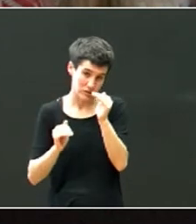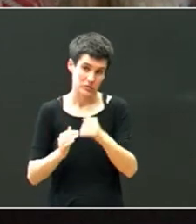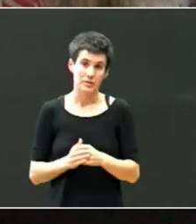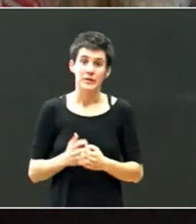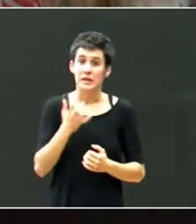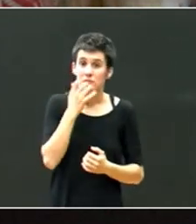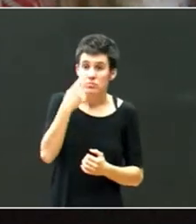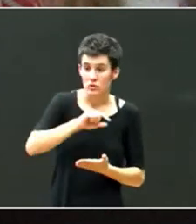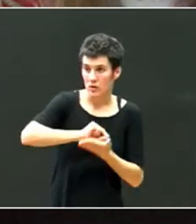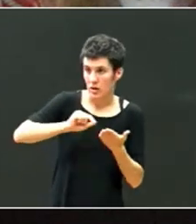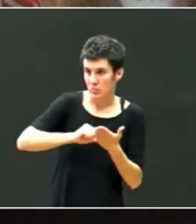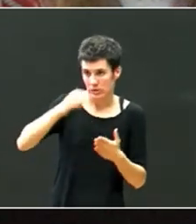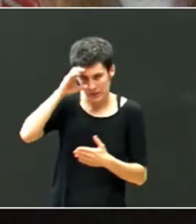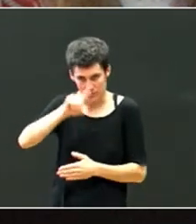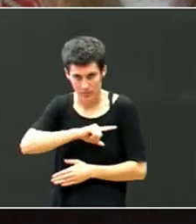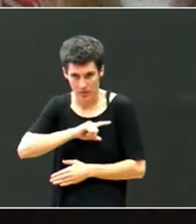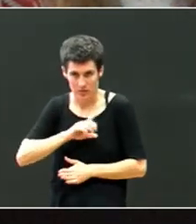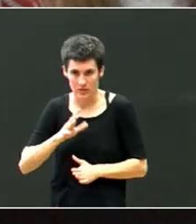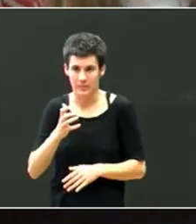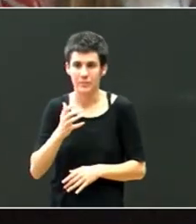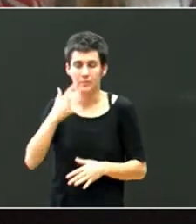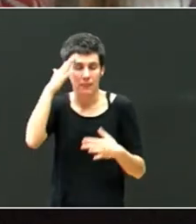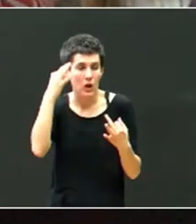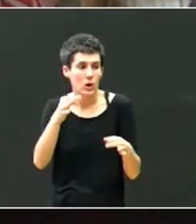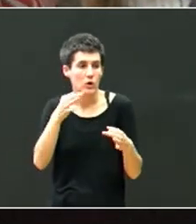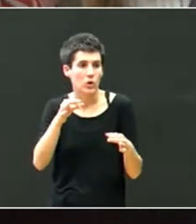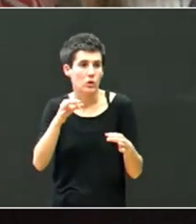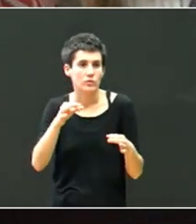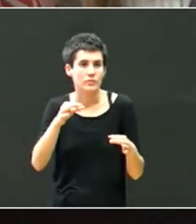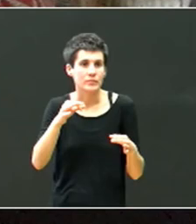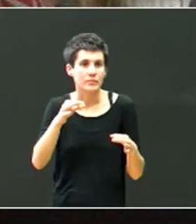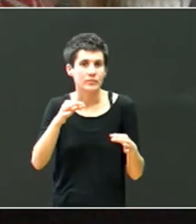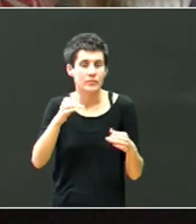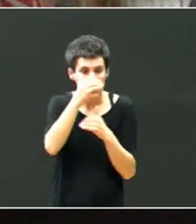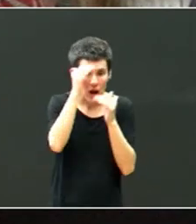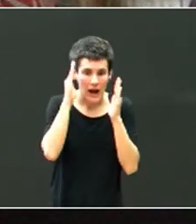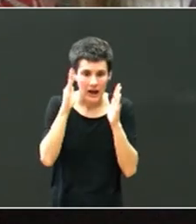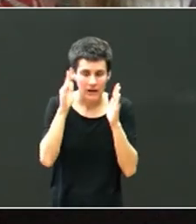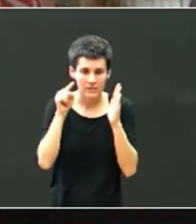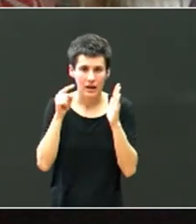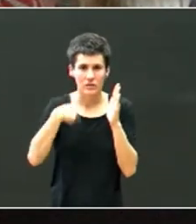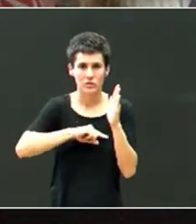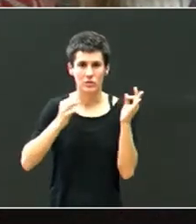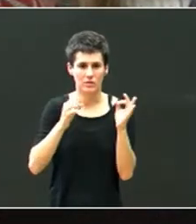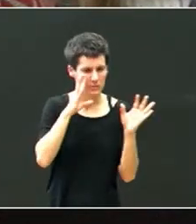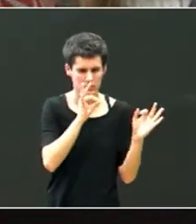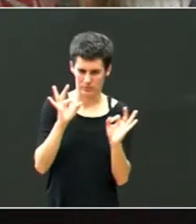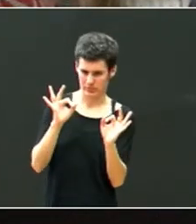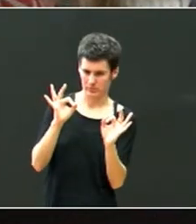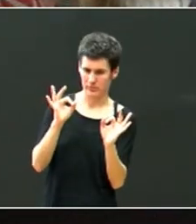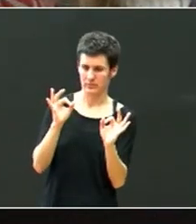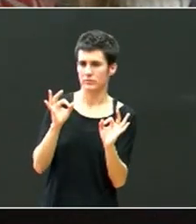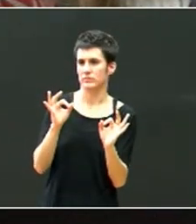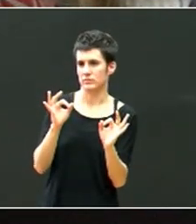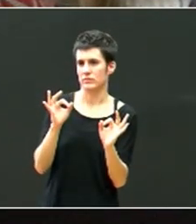apunteak hartu badoguz, ba, logikoa da, arreta horretan be, erreparatu egin beharko dugula, ez da? Eta hor, laguntza,